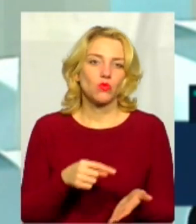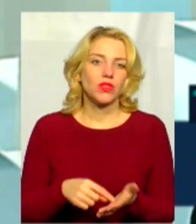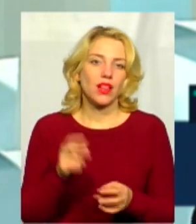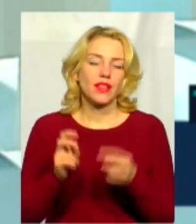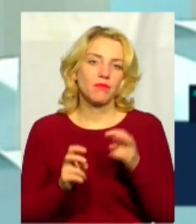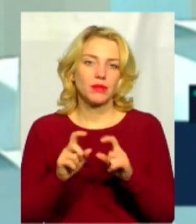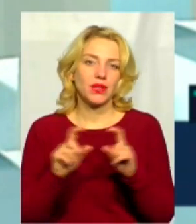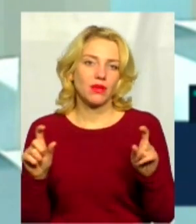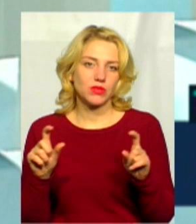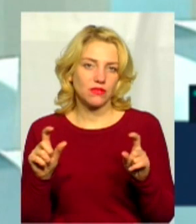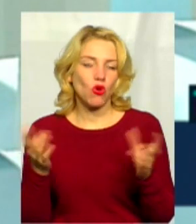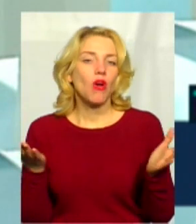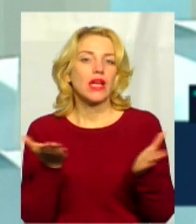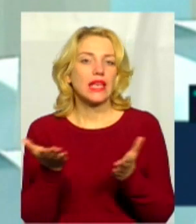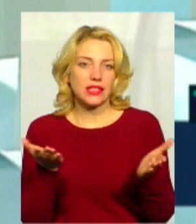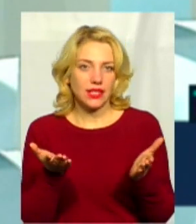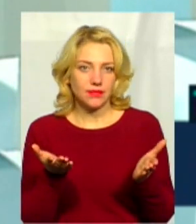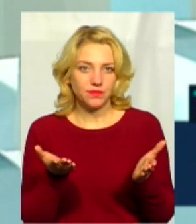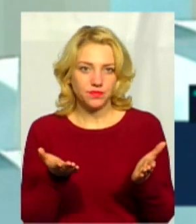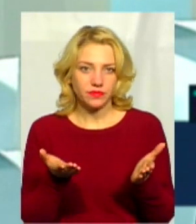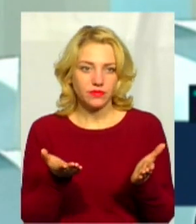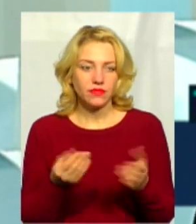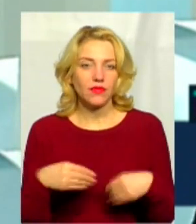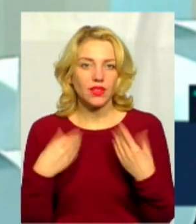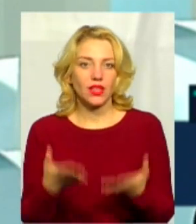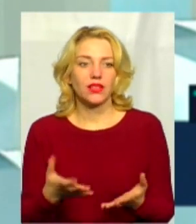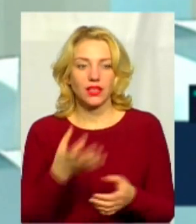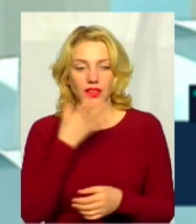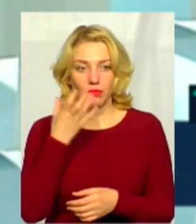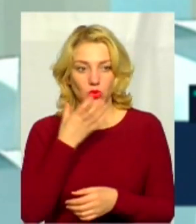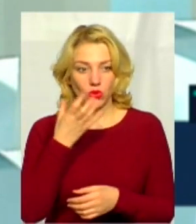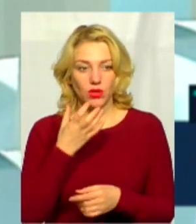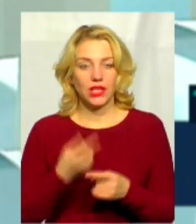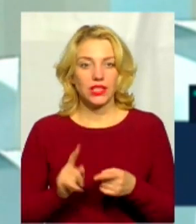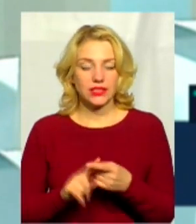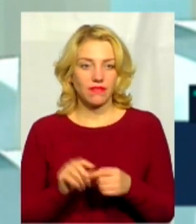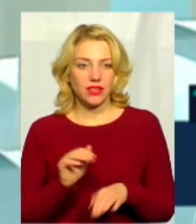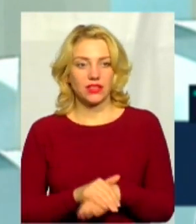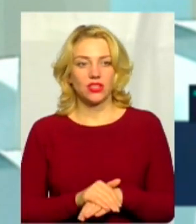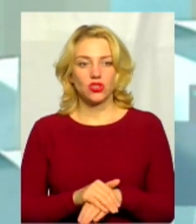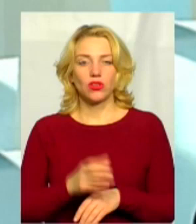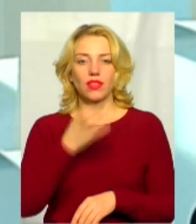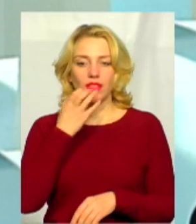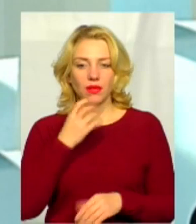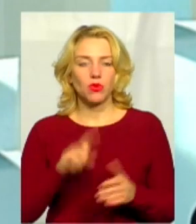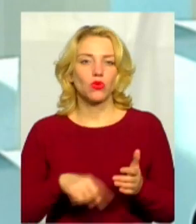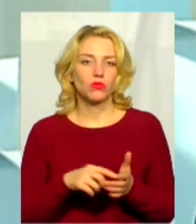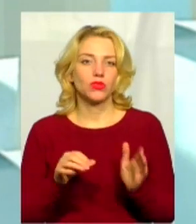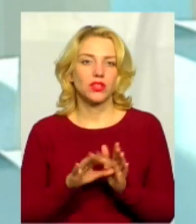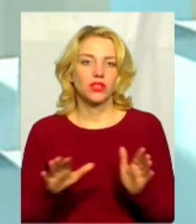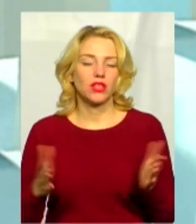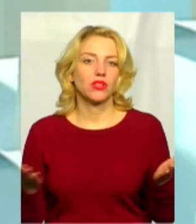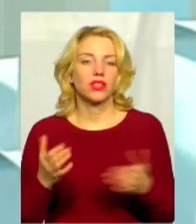яке надає тепло. Тобто, це фактично тепло комуненерго наше, яке